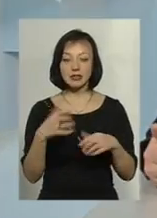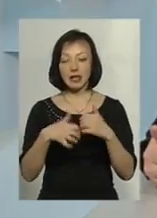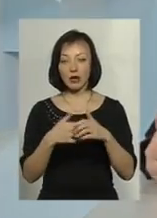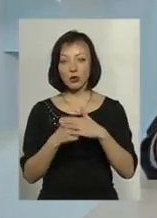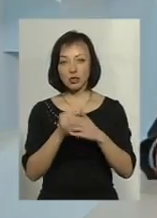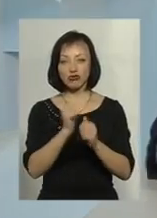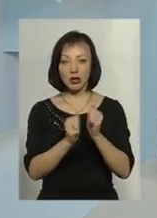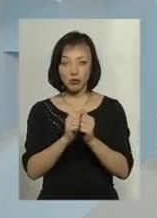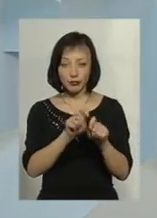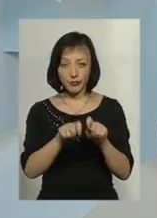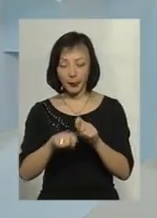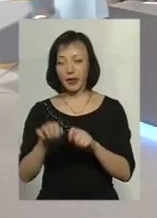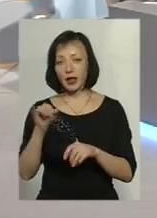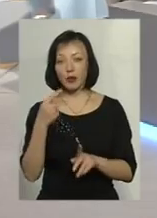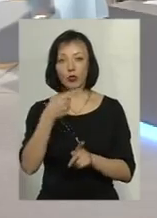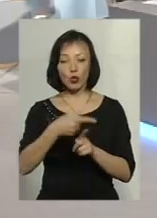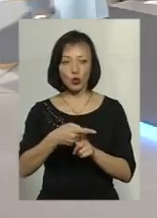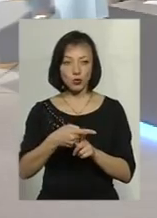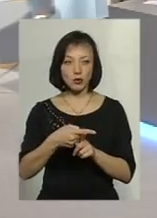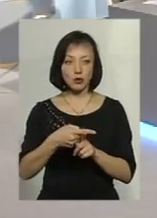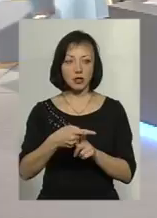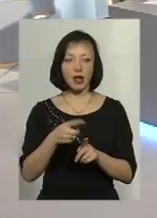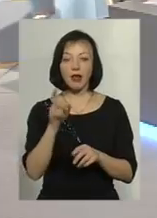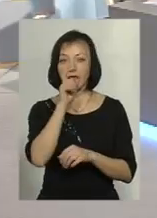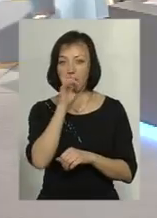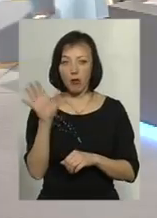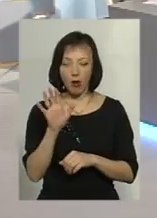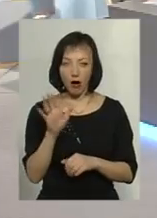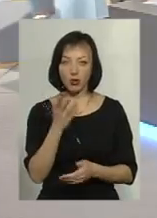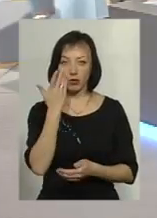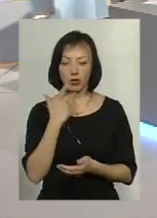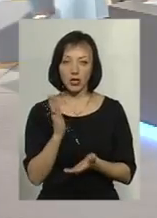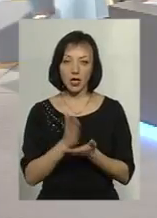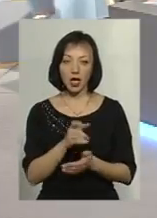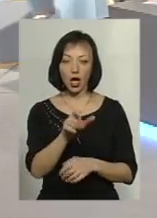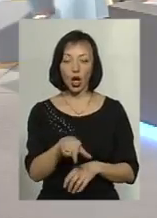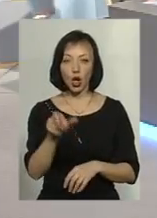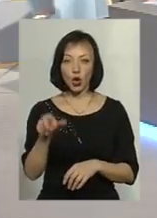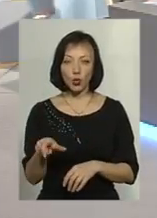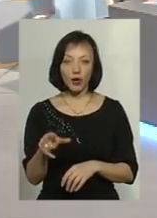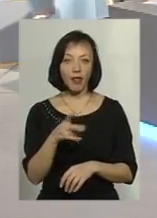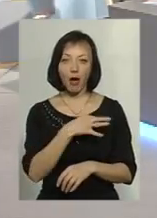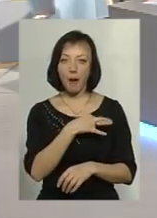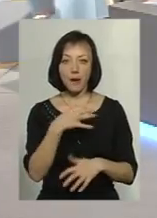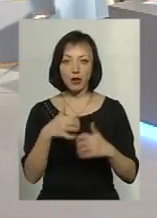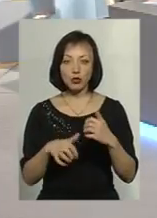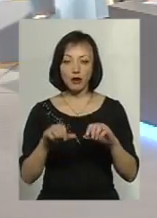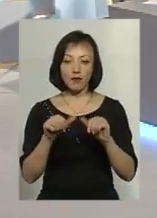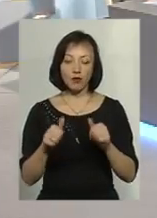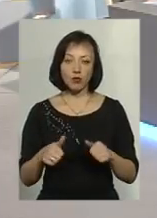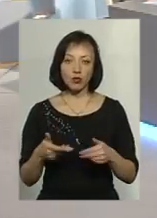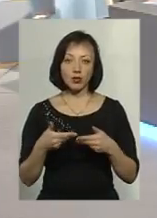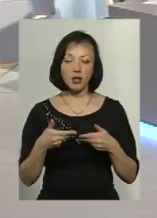періодичність. Ну, і плюс, звичайно, непогано, коли є люди небайдужі, які інформують нас